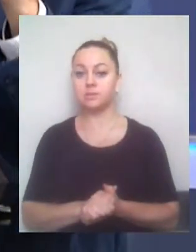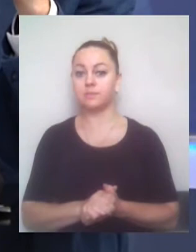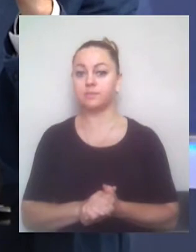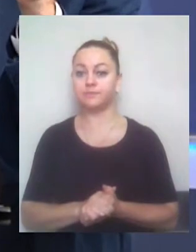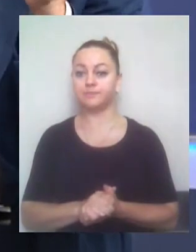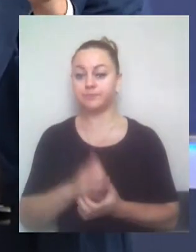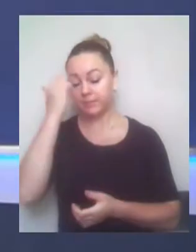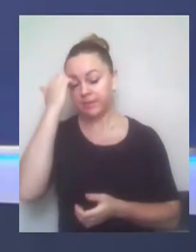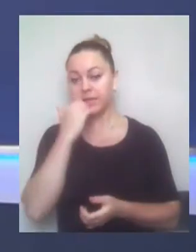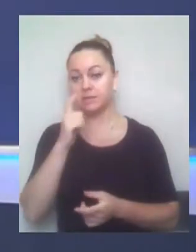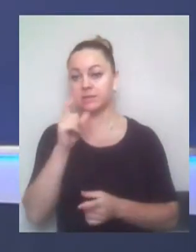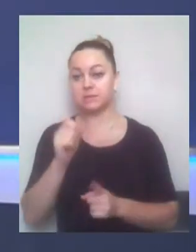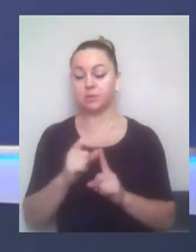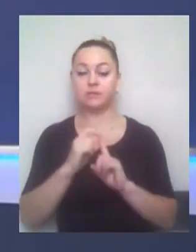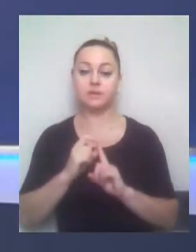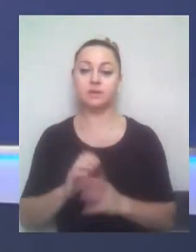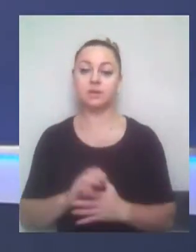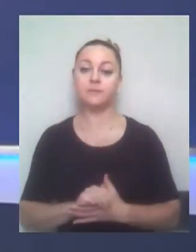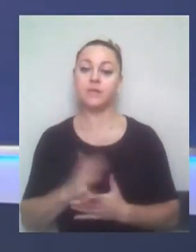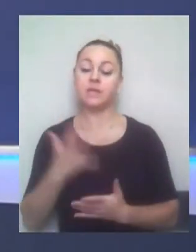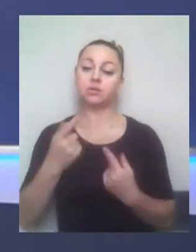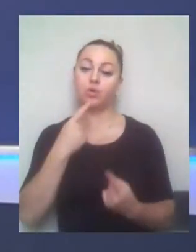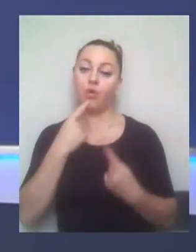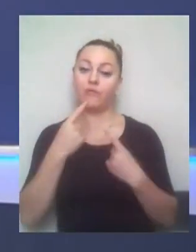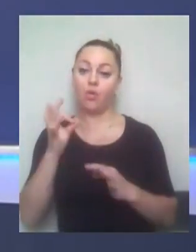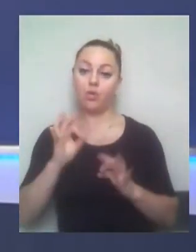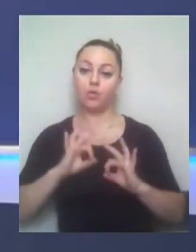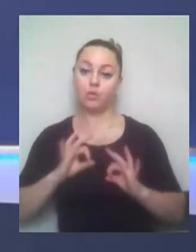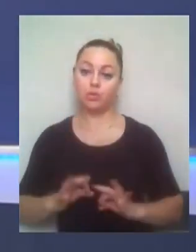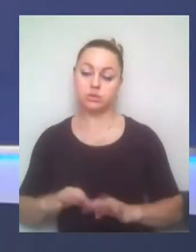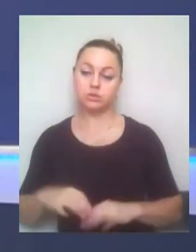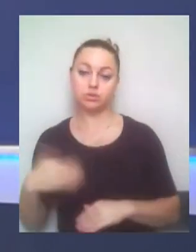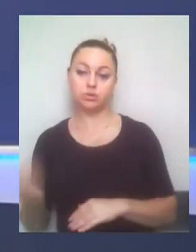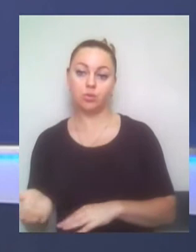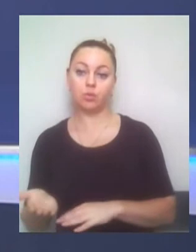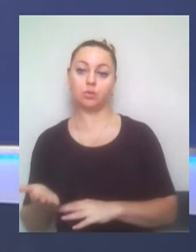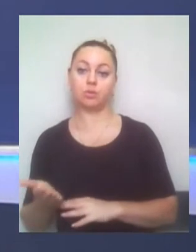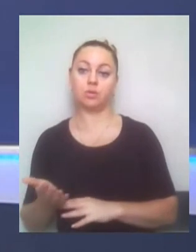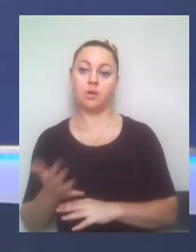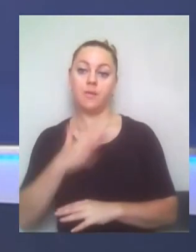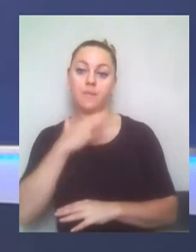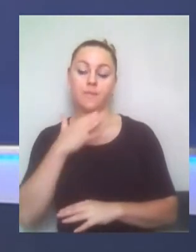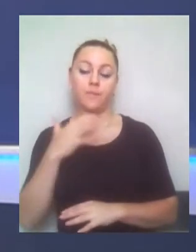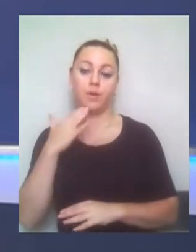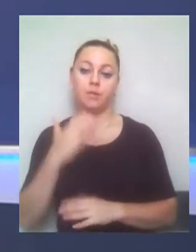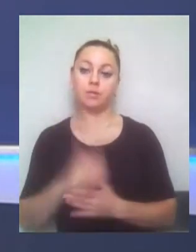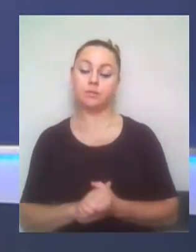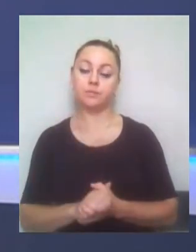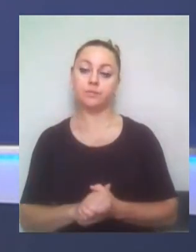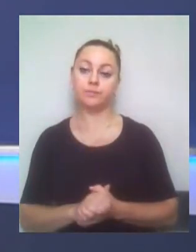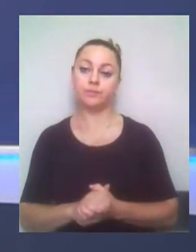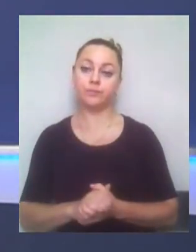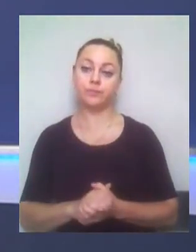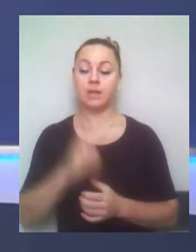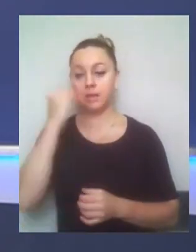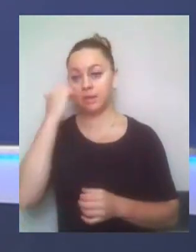Дякую за позицію. А от якщо говорити про юридичну сторону, адже дуже багато суд... Дякую вам за запитання.